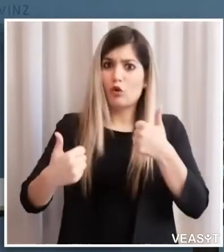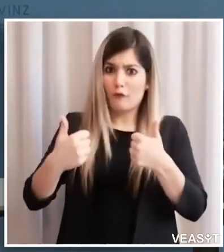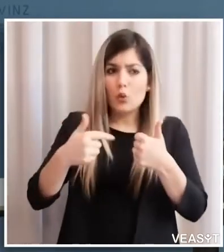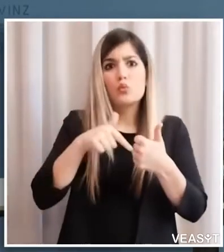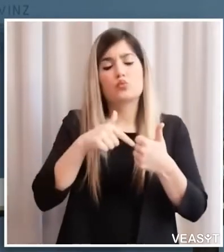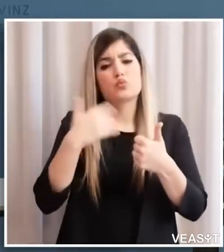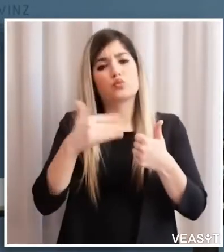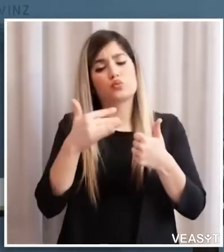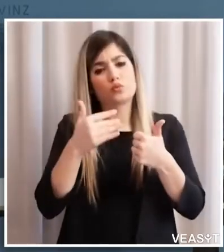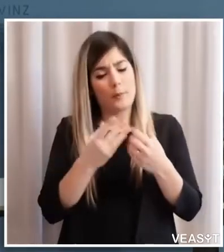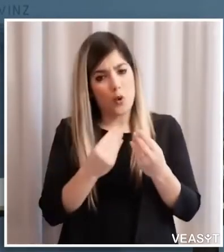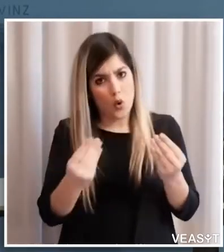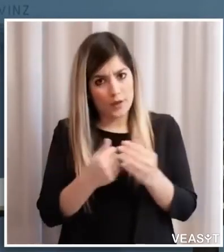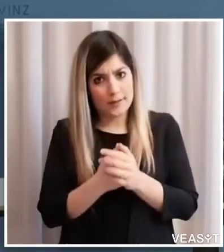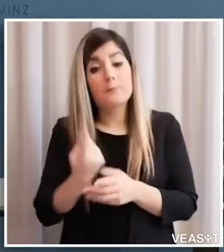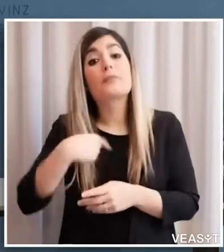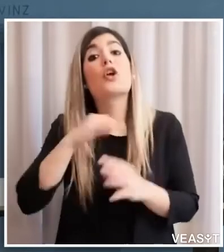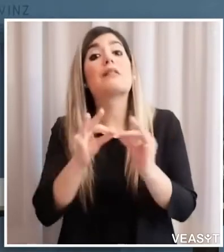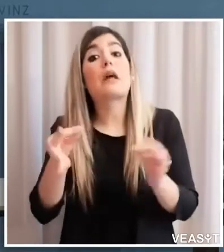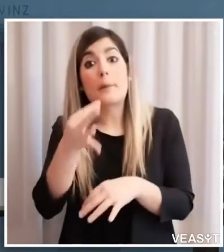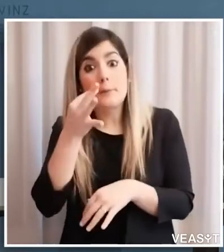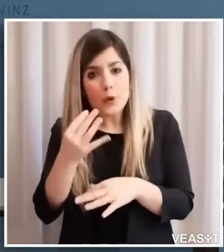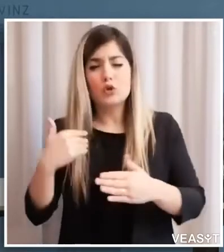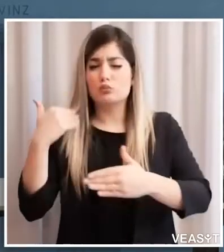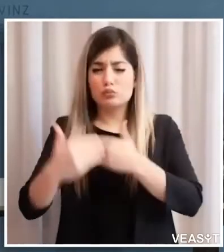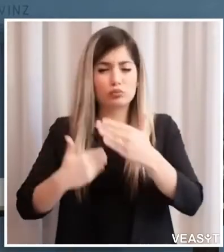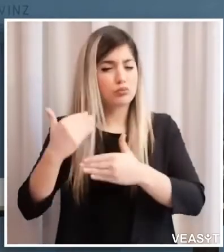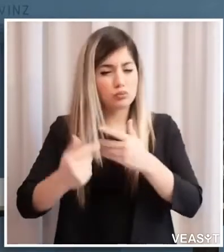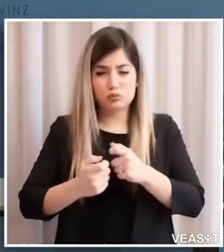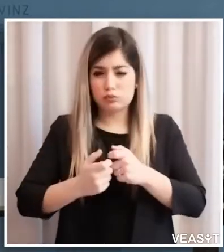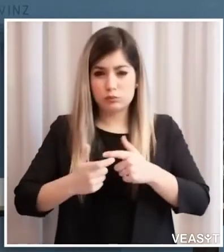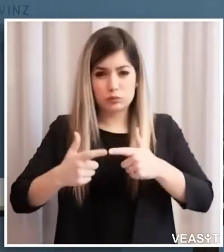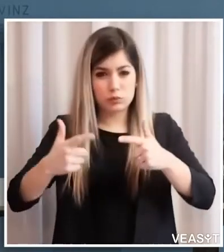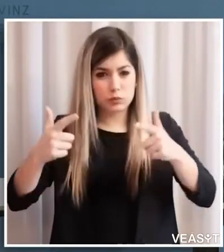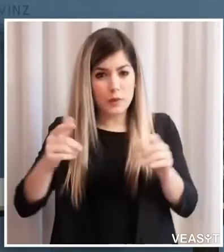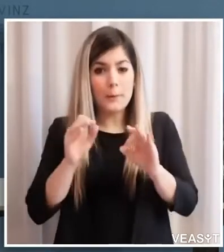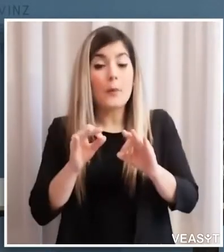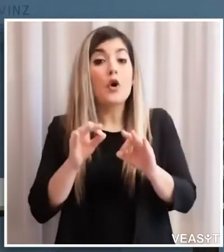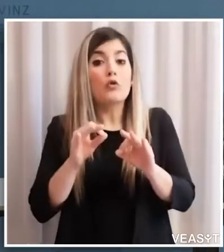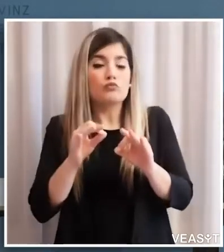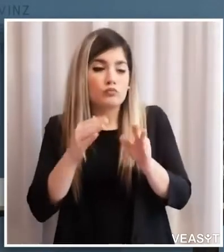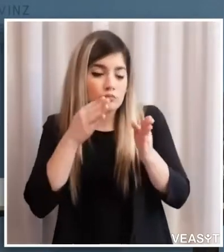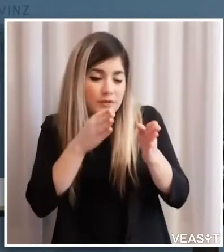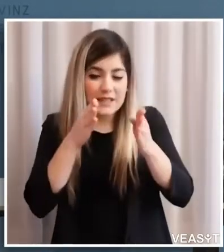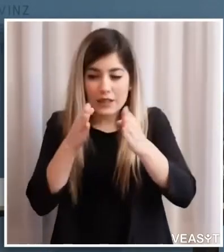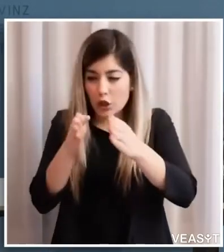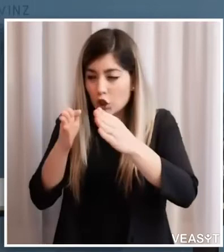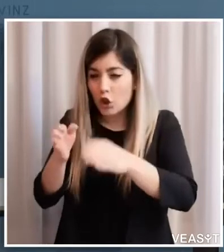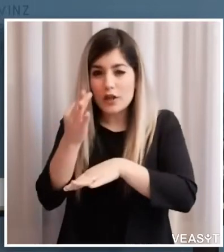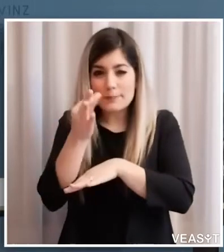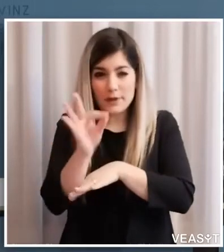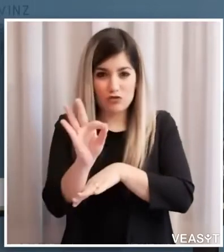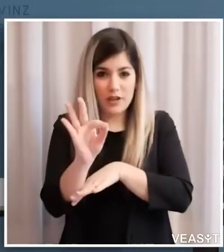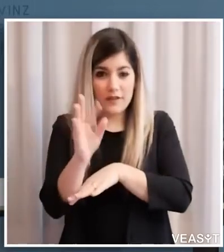ultimamente effettuando sempre più tamponi anche in modo specifico per quanto riguarda